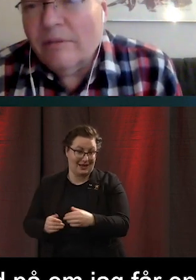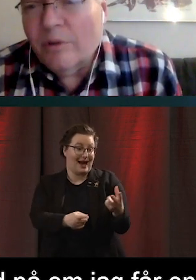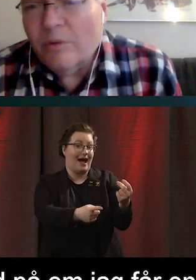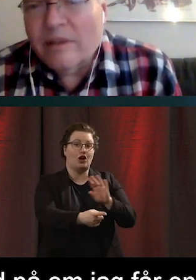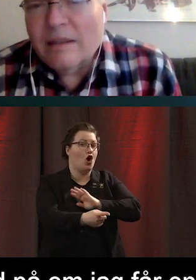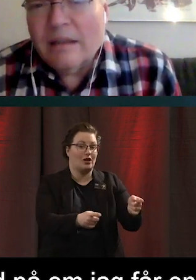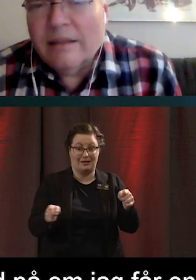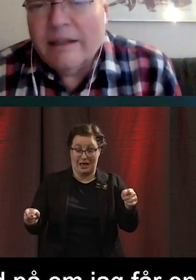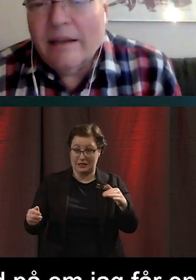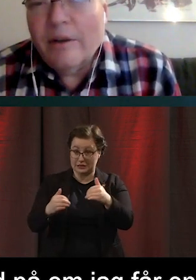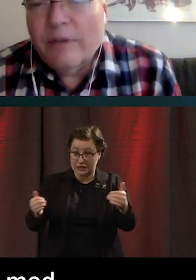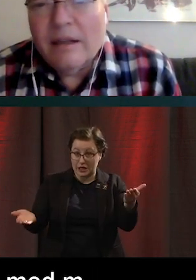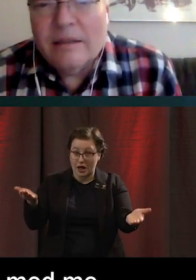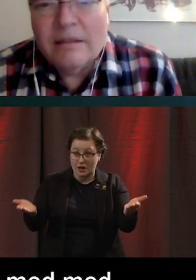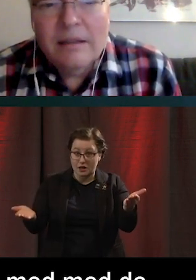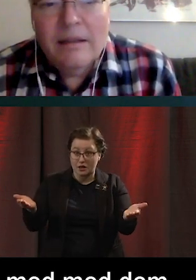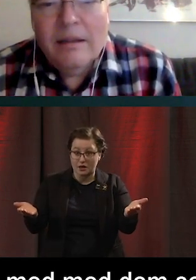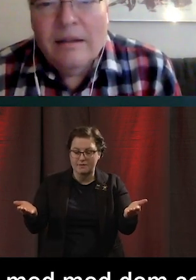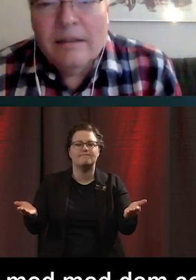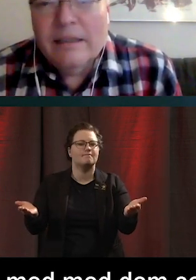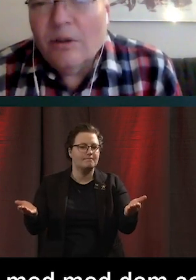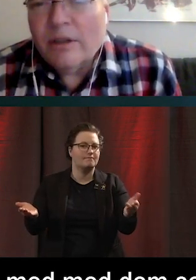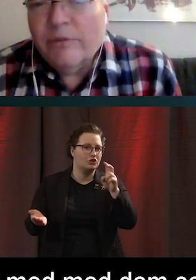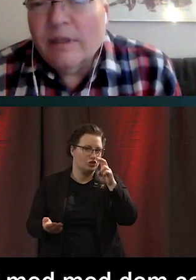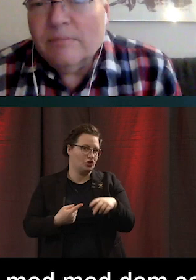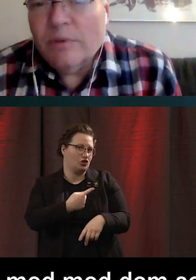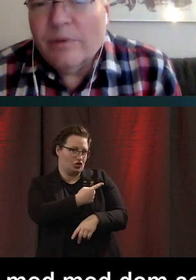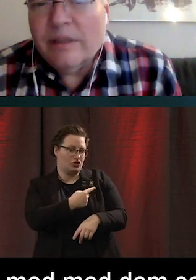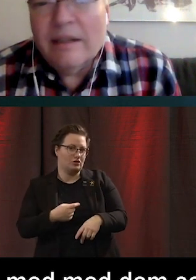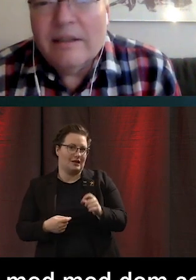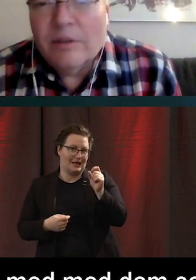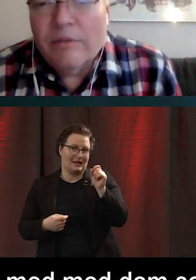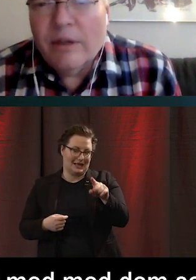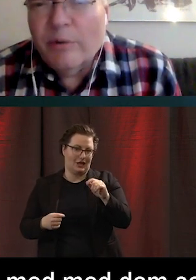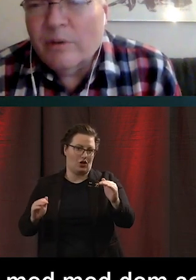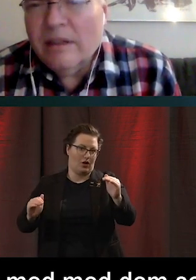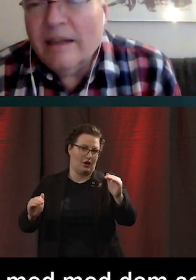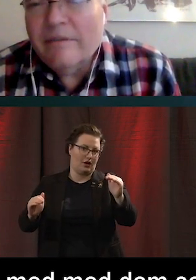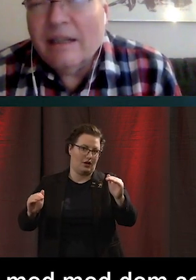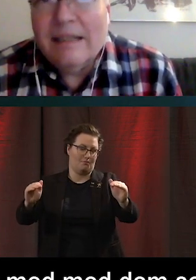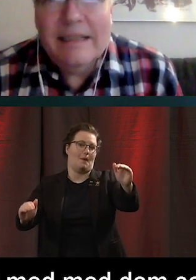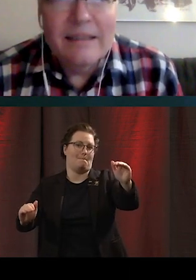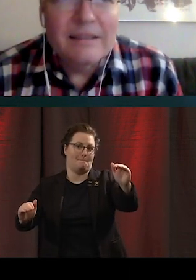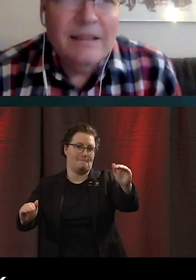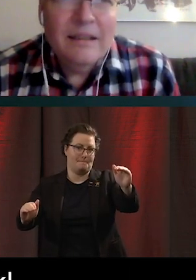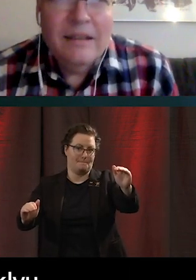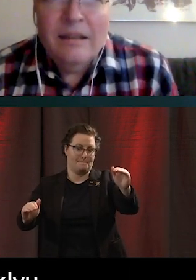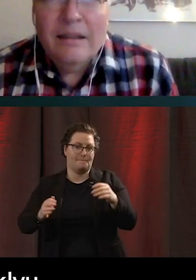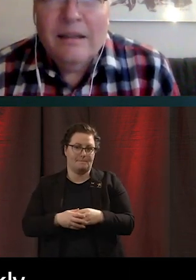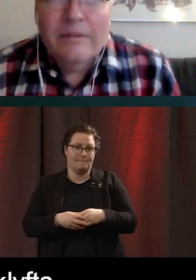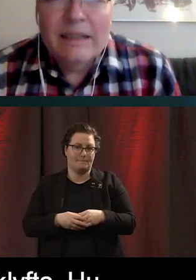har en funktionsnedsättning. Där kan det ju finnas en digital klyfta. Och hur ser den i sådana fall ut? Och den där är väldigt lite